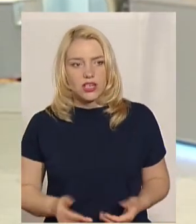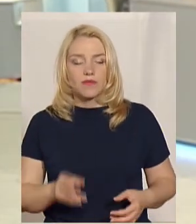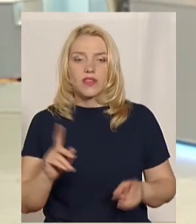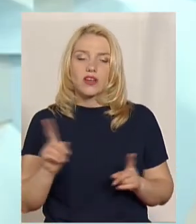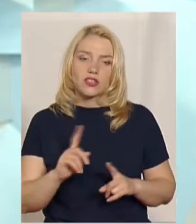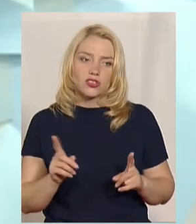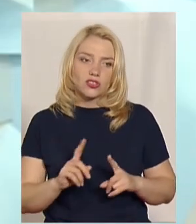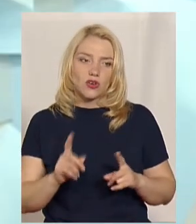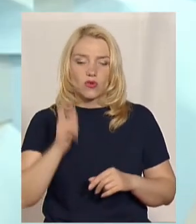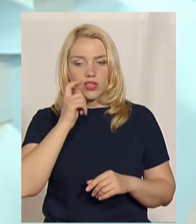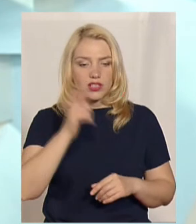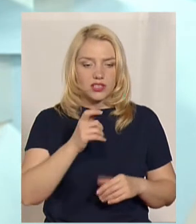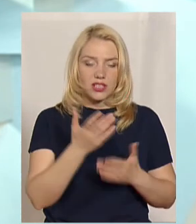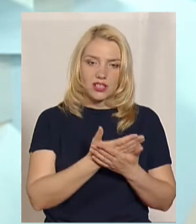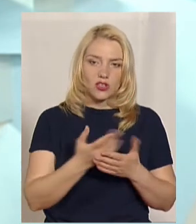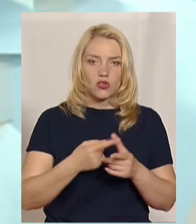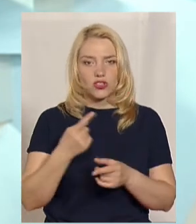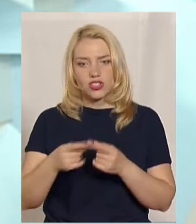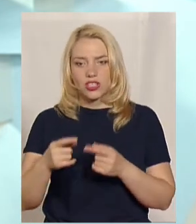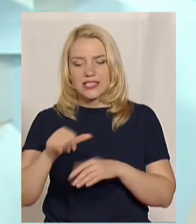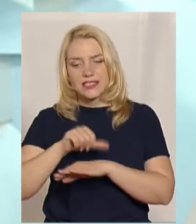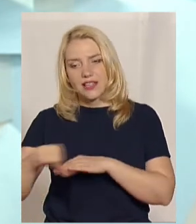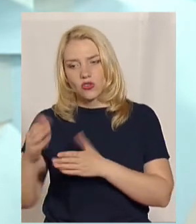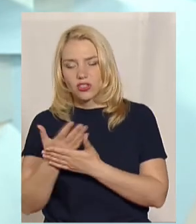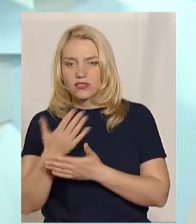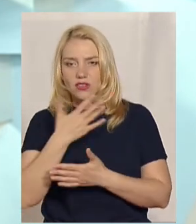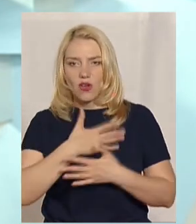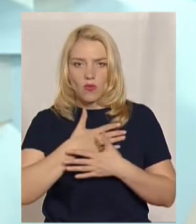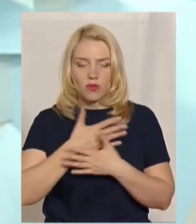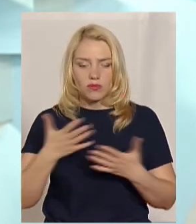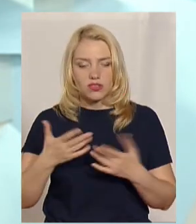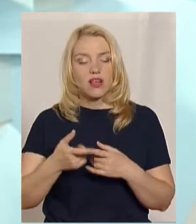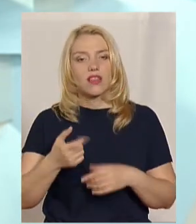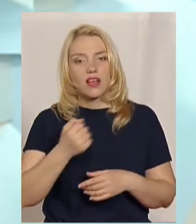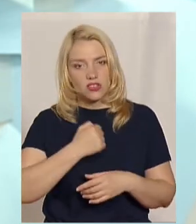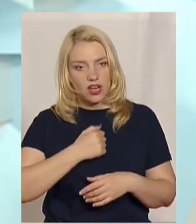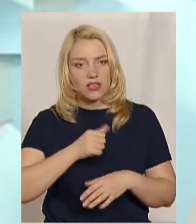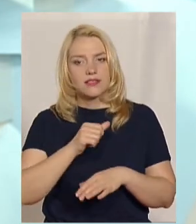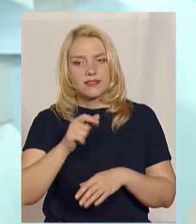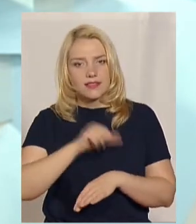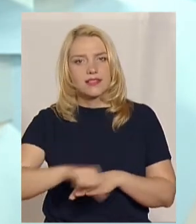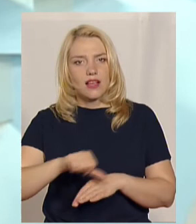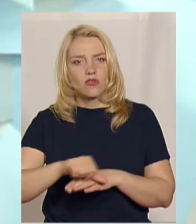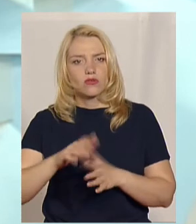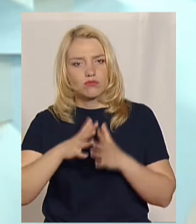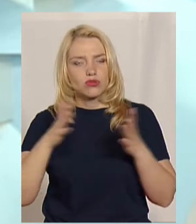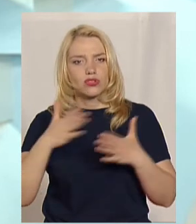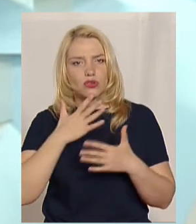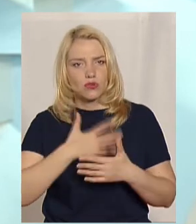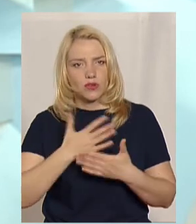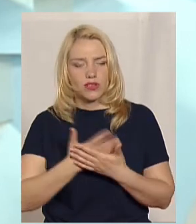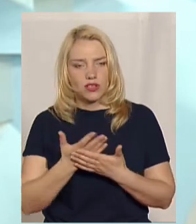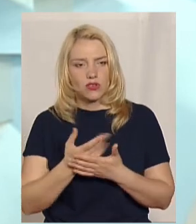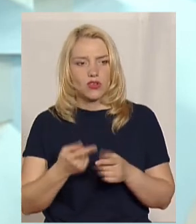закордонне? На жаль, закордонне. Але український кінематограф випускає дуже цікаві фільми.